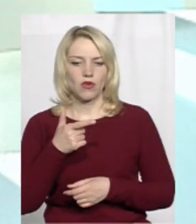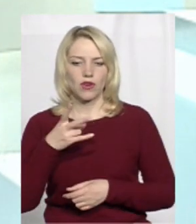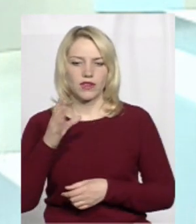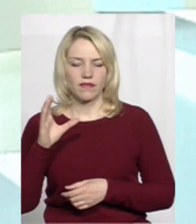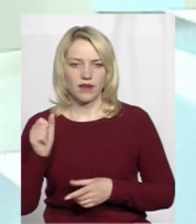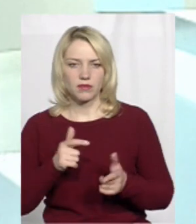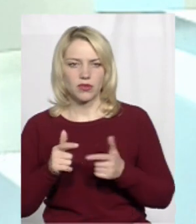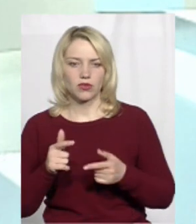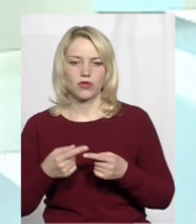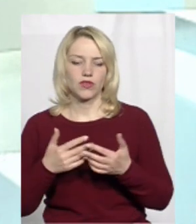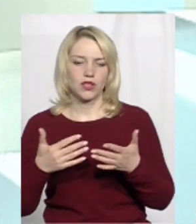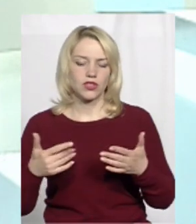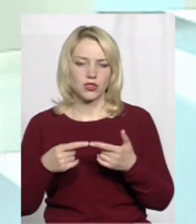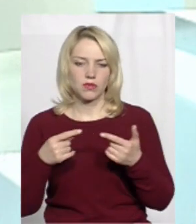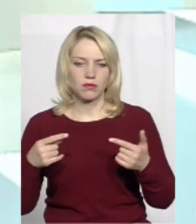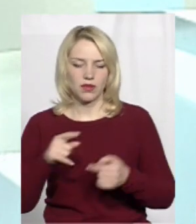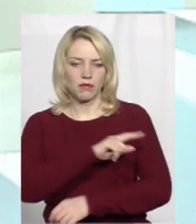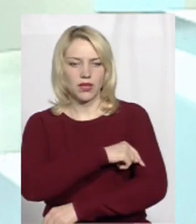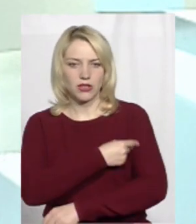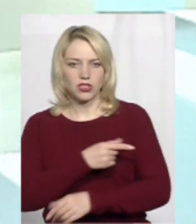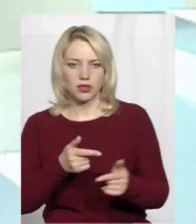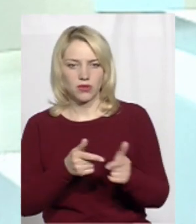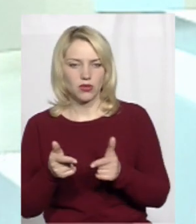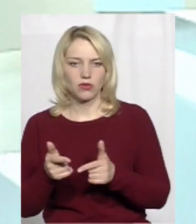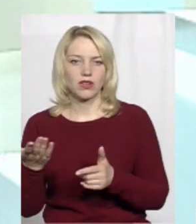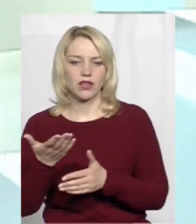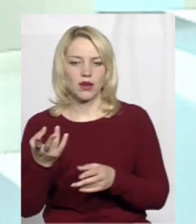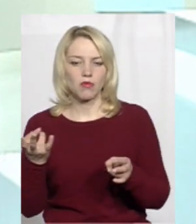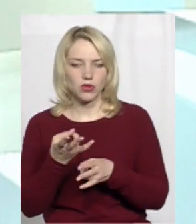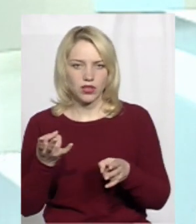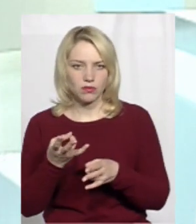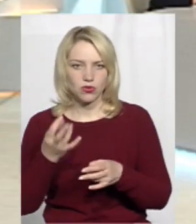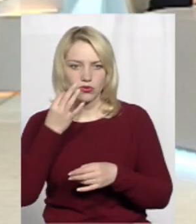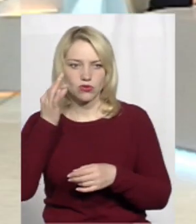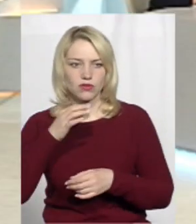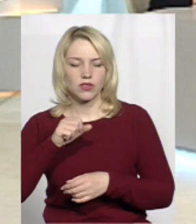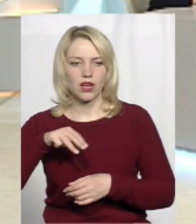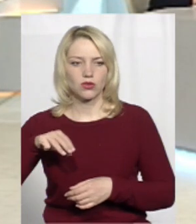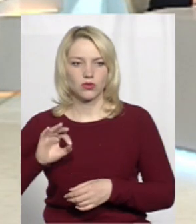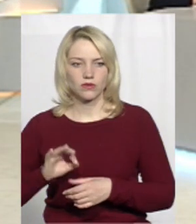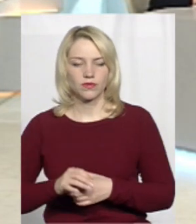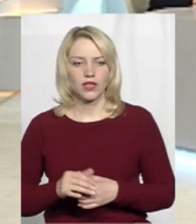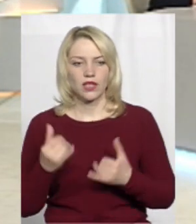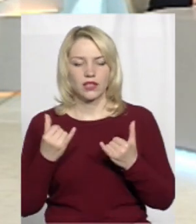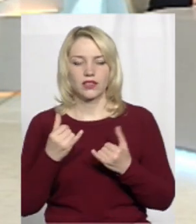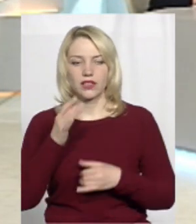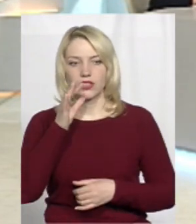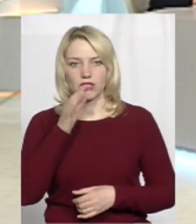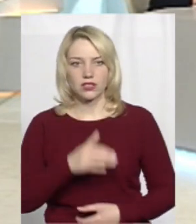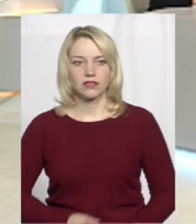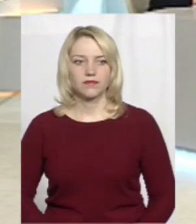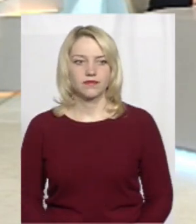інші такі предмети, медичну підготовку, яка дуже-дуже потрібна з досвіду АТО на даний час.